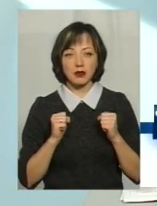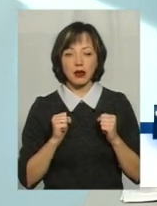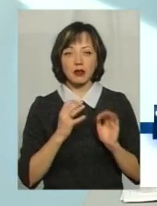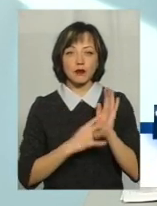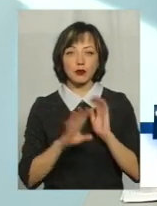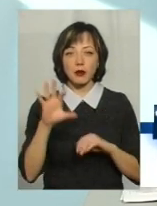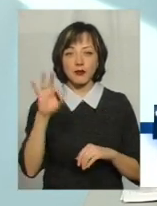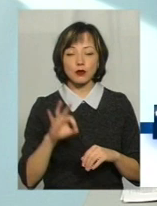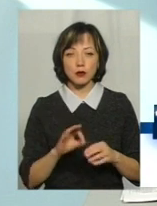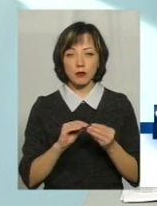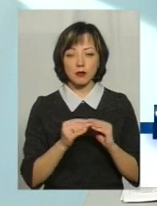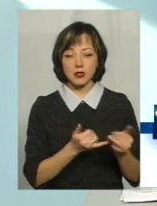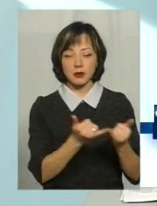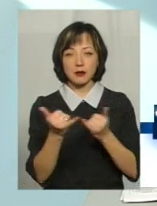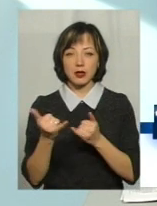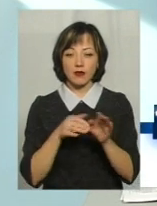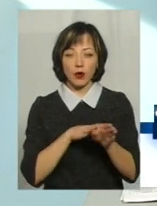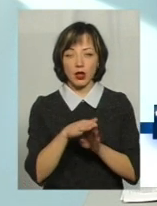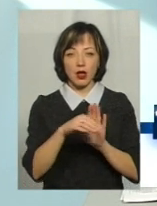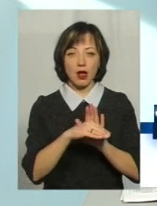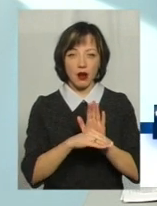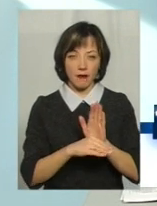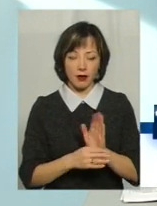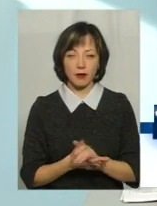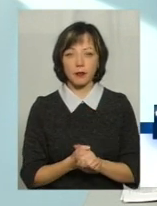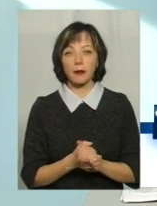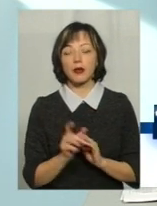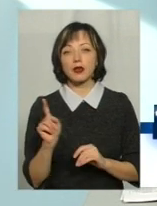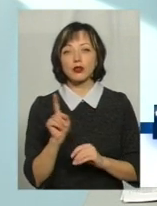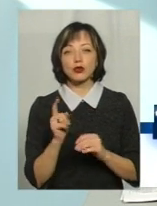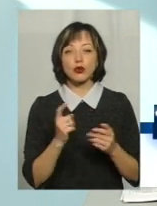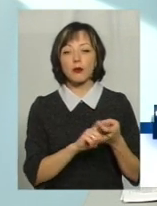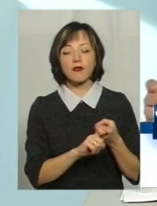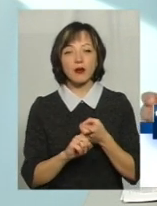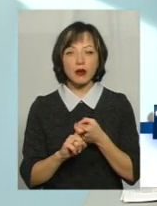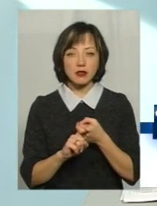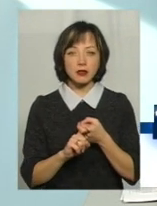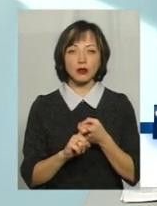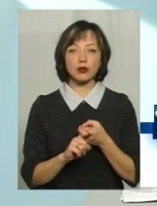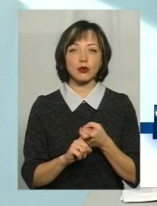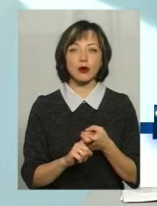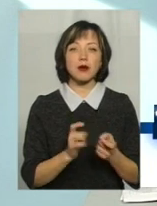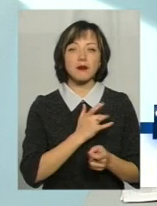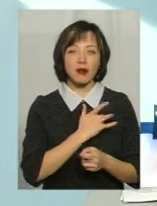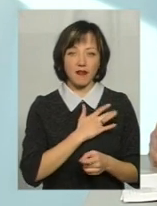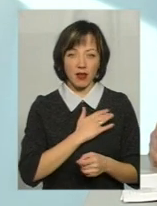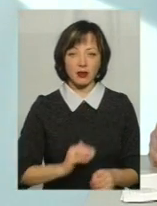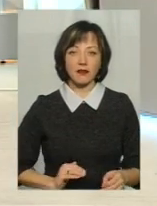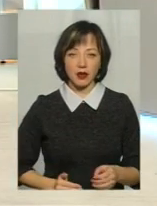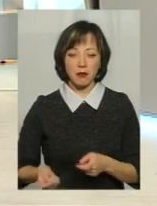95% забезпечити дотримання графіків. Що стосується... Приватних перевізників